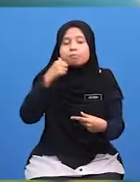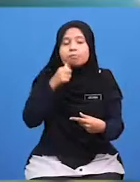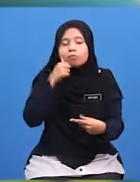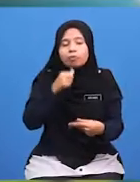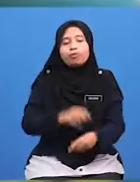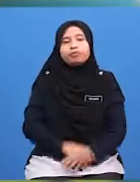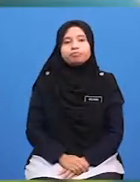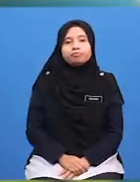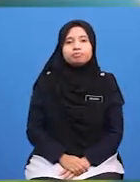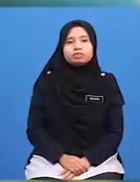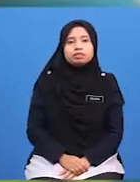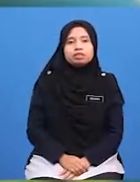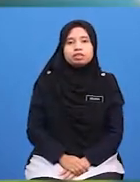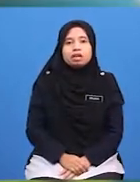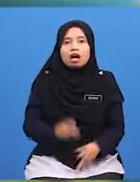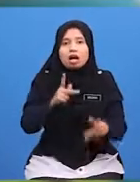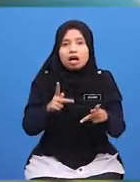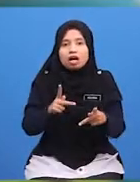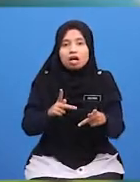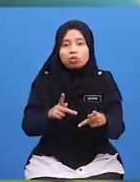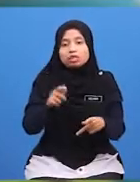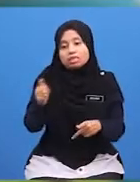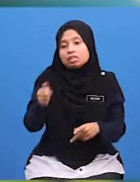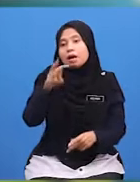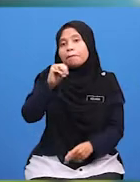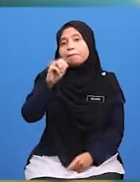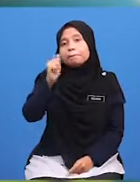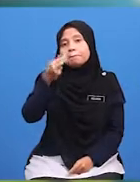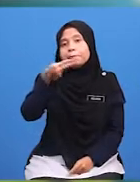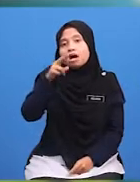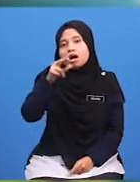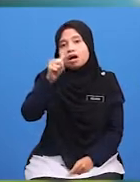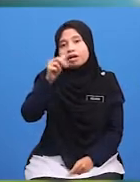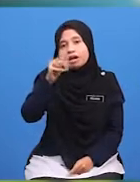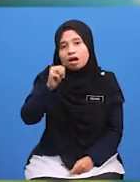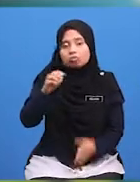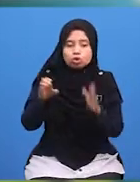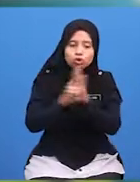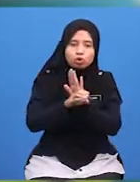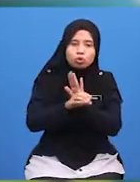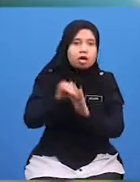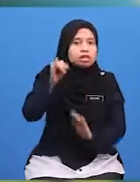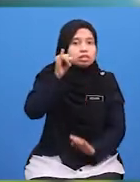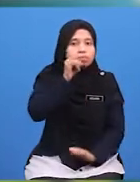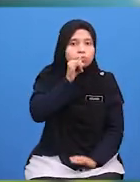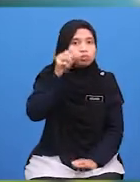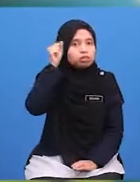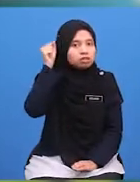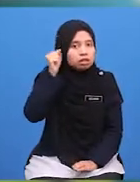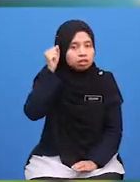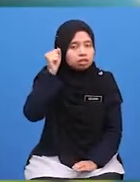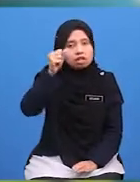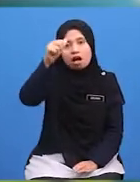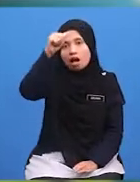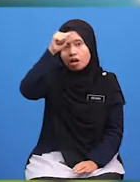Sekiranya Tetamu Yang Datang Itu Mahram Kita Seperti Ibu Saudara Kita Ayah